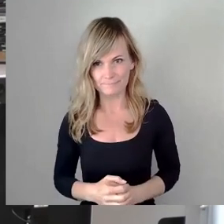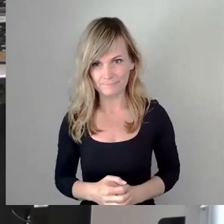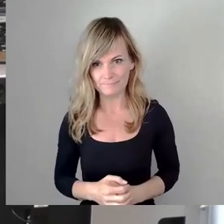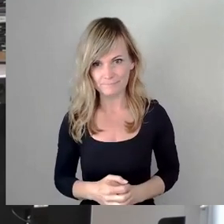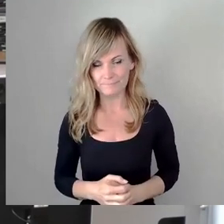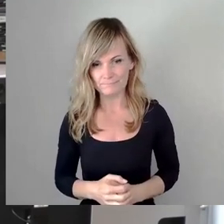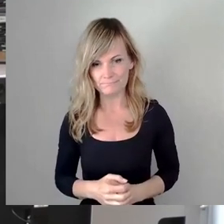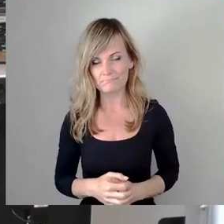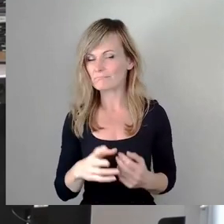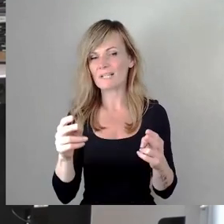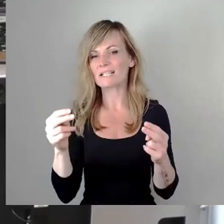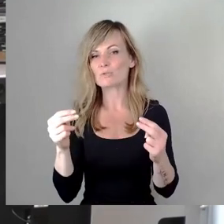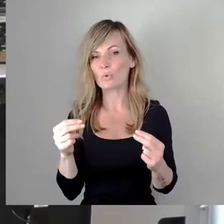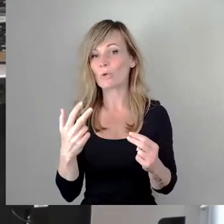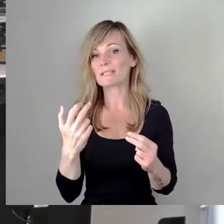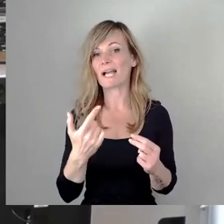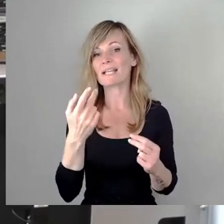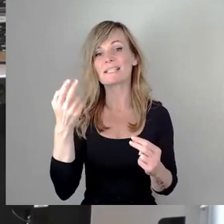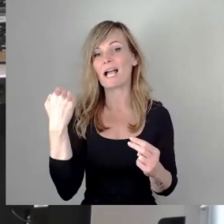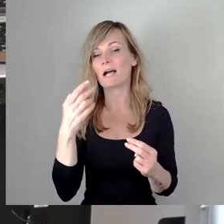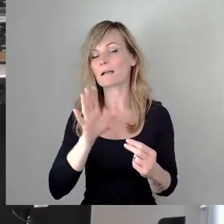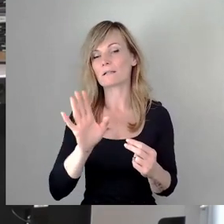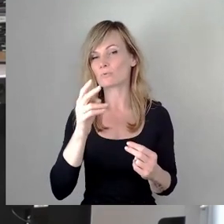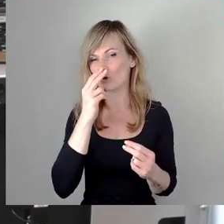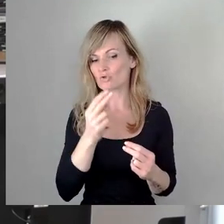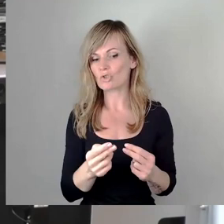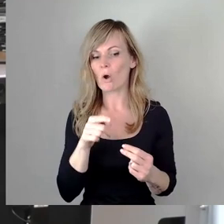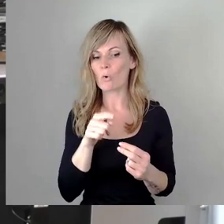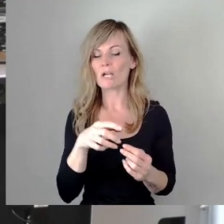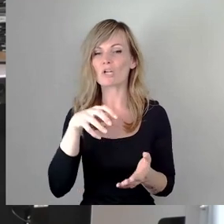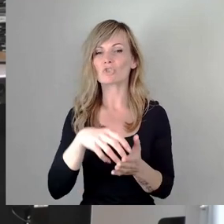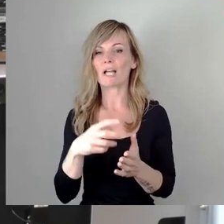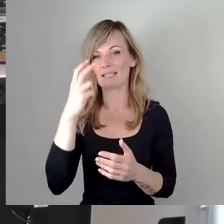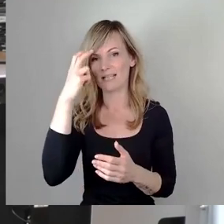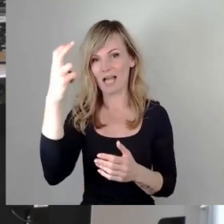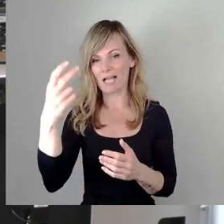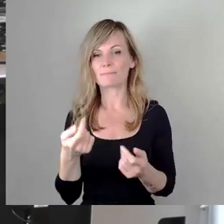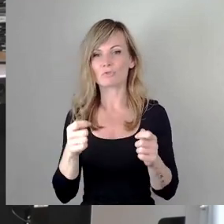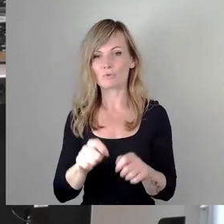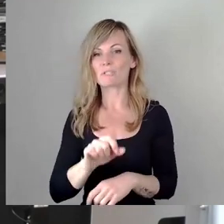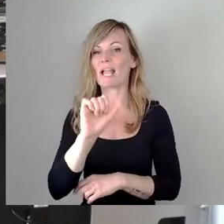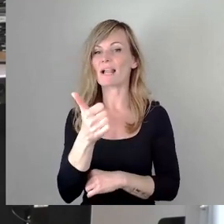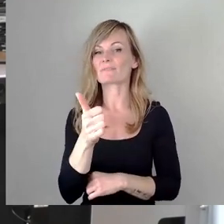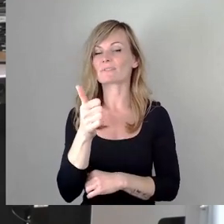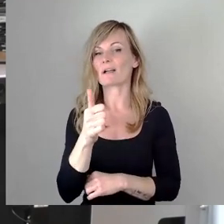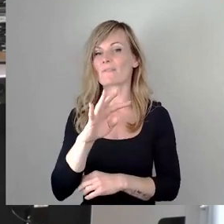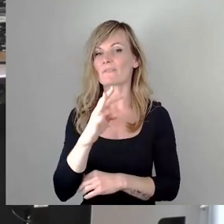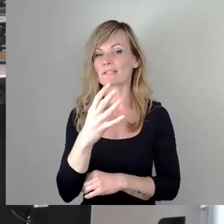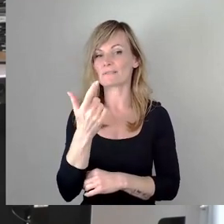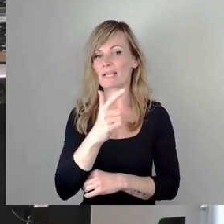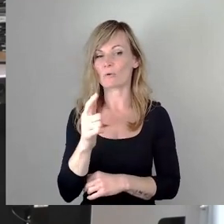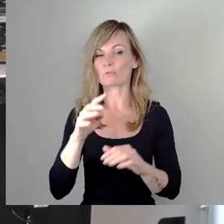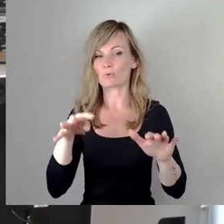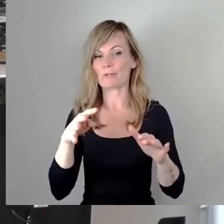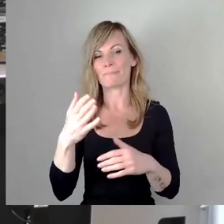weit zurück. Ich schaue bloß auf den Stadtratsbeschluss vom 11.04.2019, ein SPD-Antrag, Sanierung, Weiterentwicklung, Standort